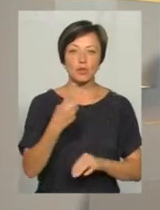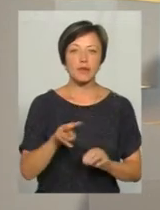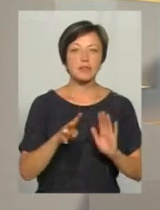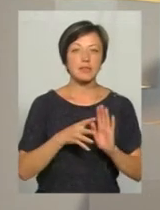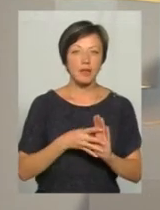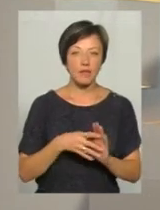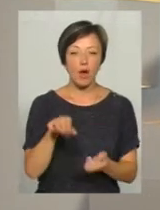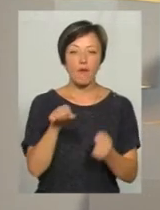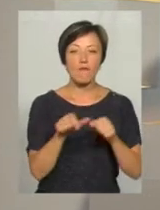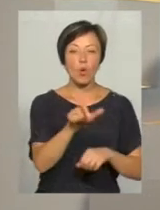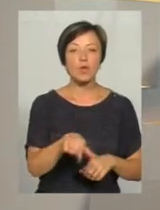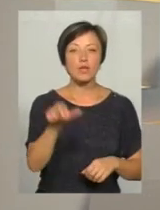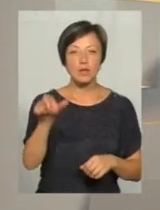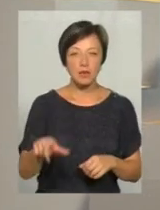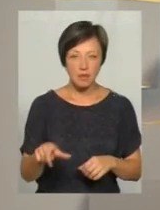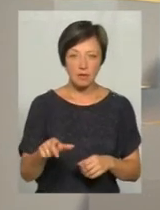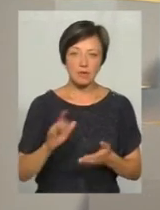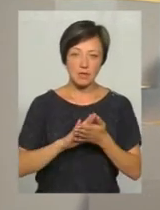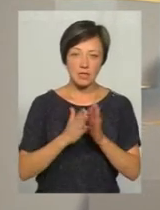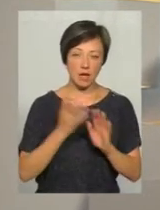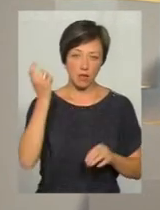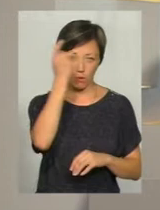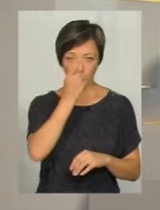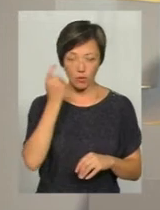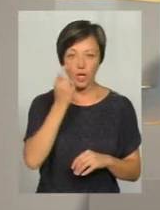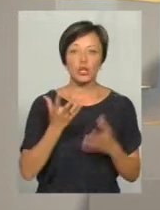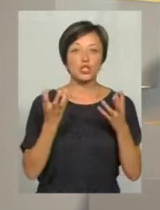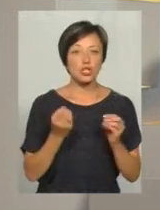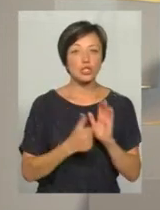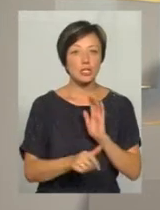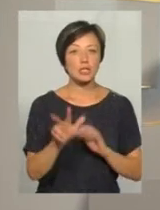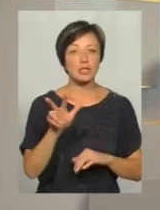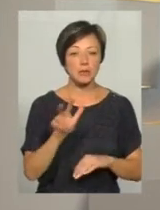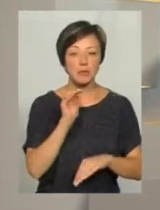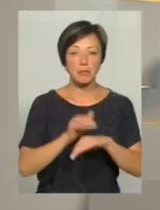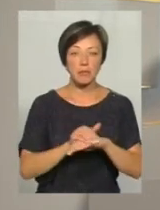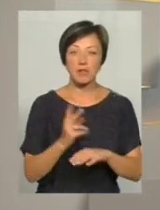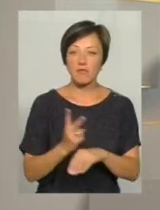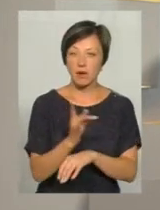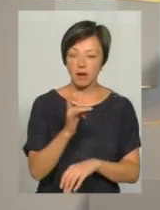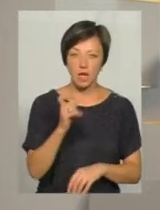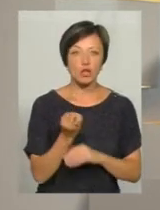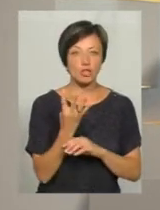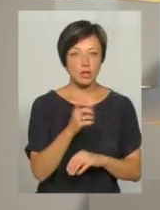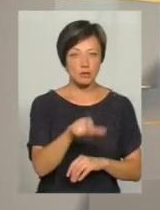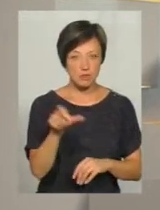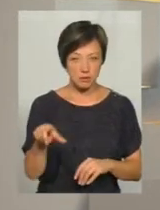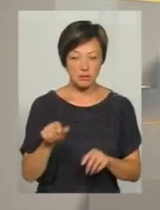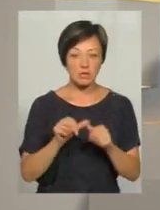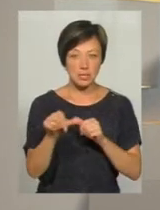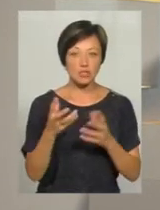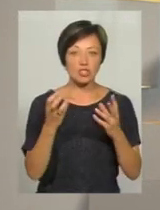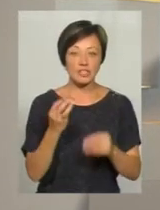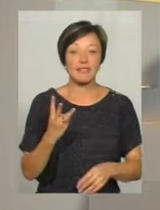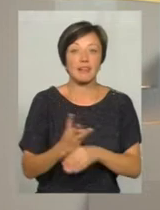водіїв, які кермували на підпитку. Ще 63 попалися в друге, а 14 з них ще